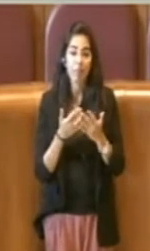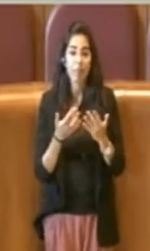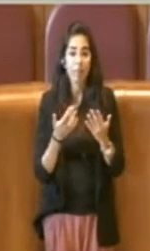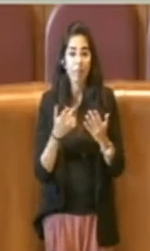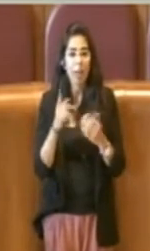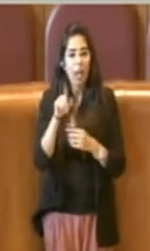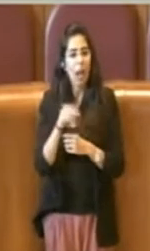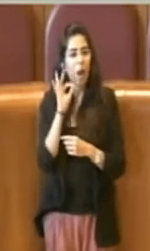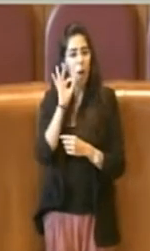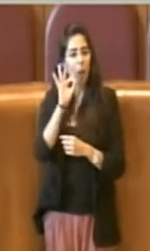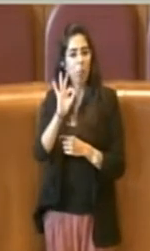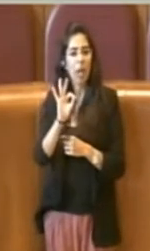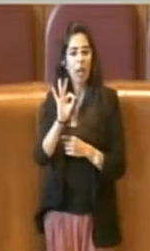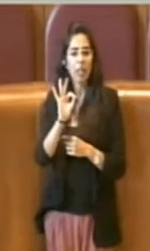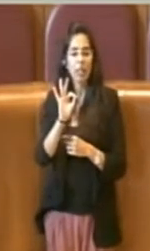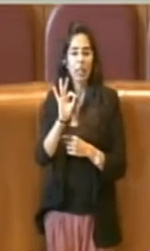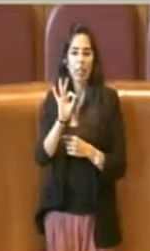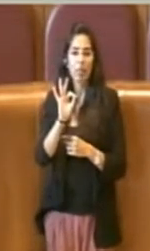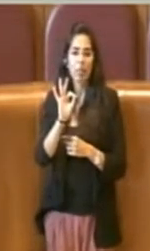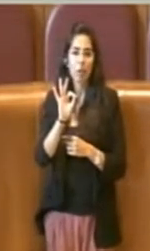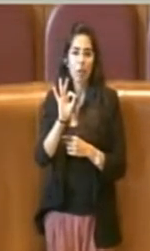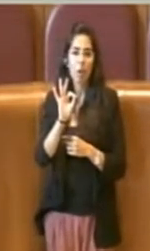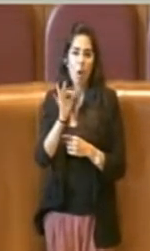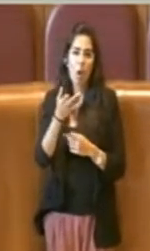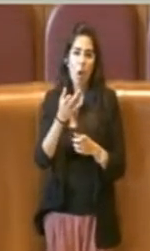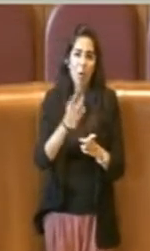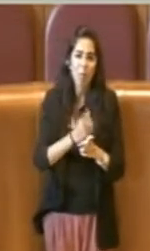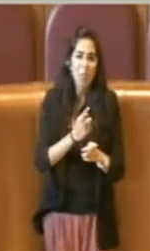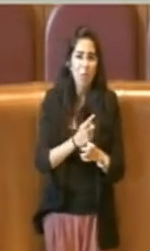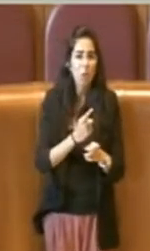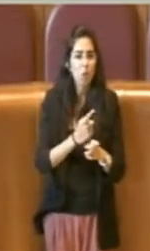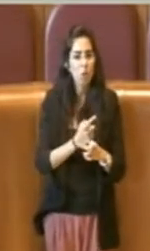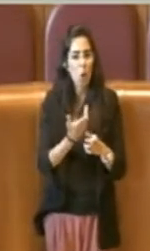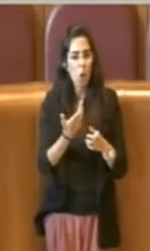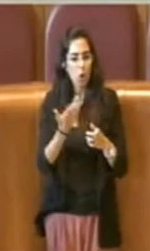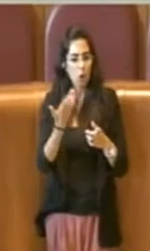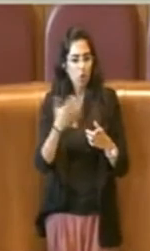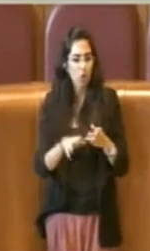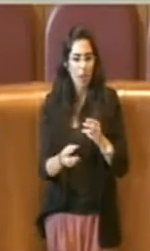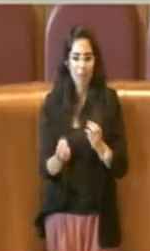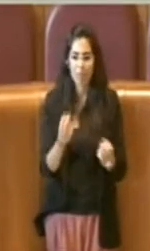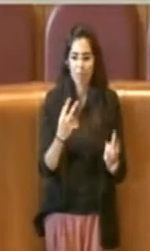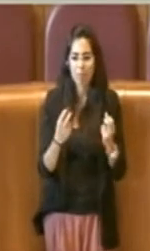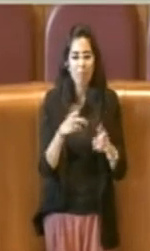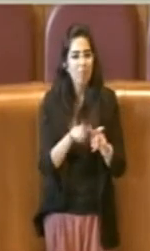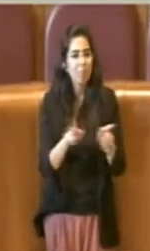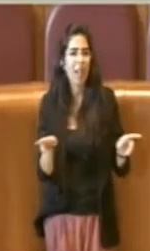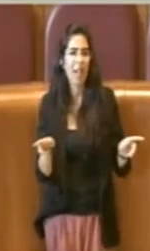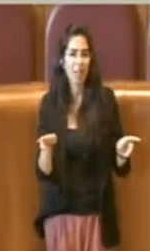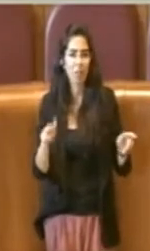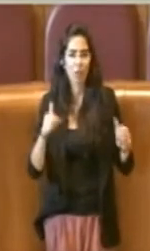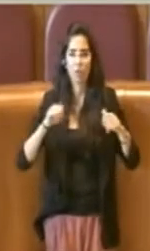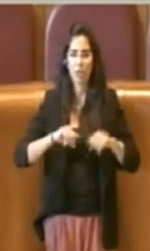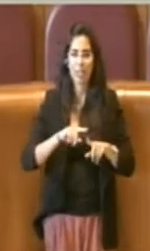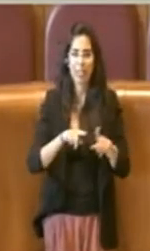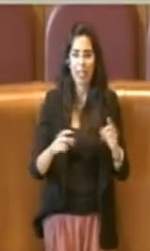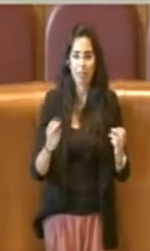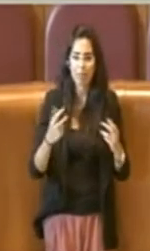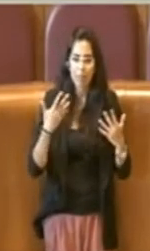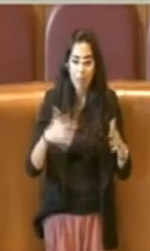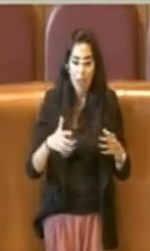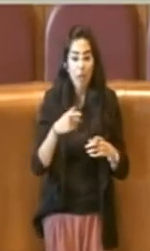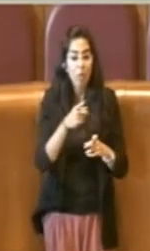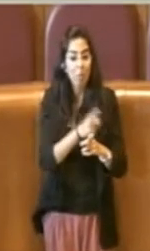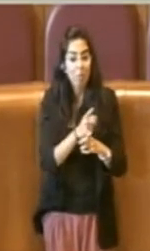a alcune necessità che c'erano state rappresentate dagli utenti, di